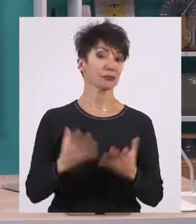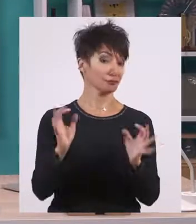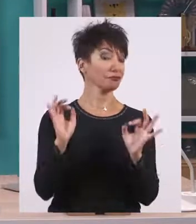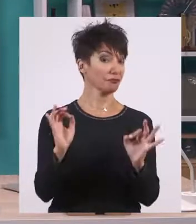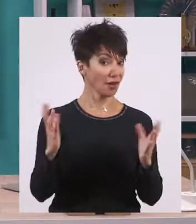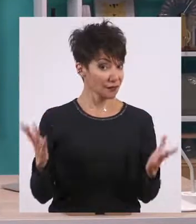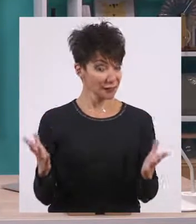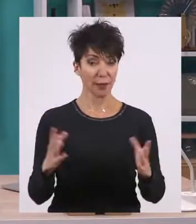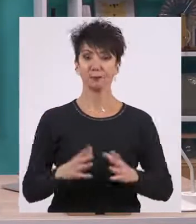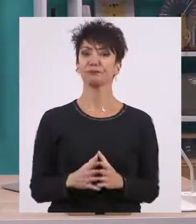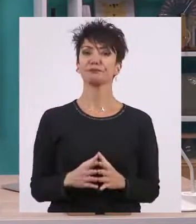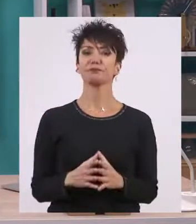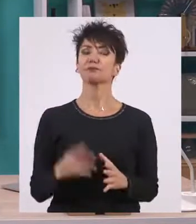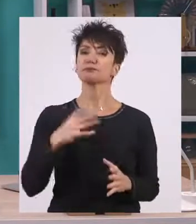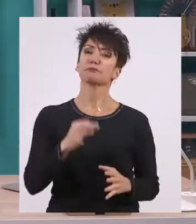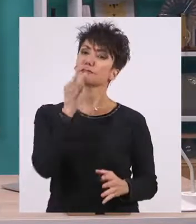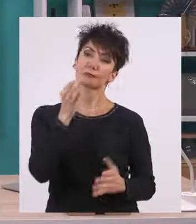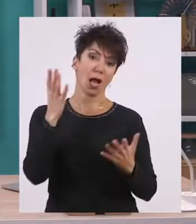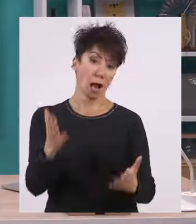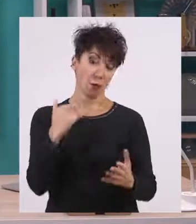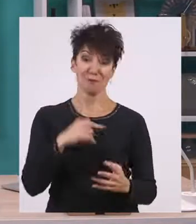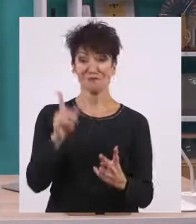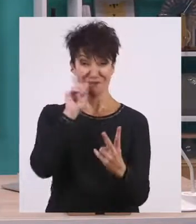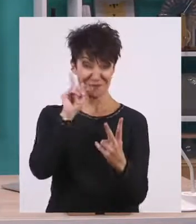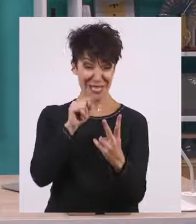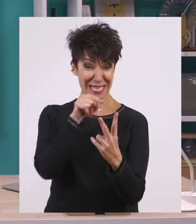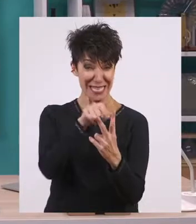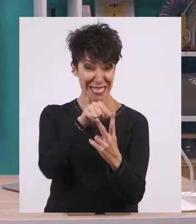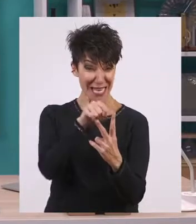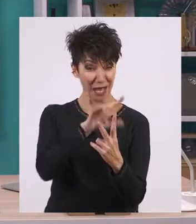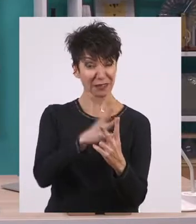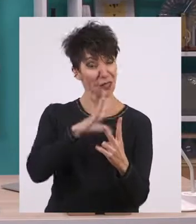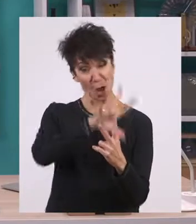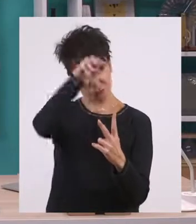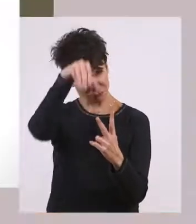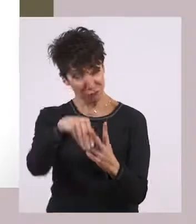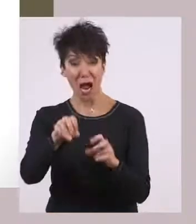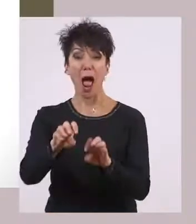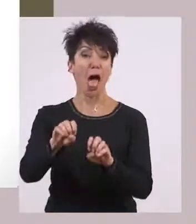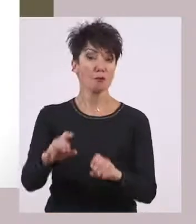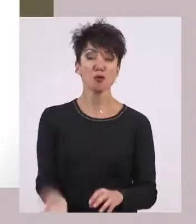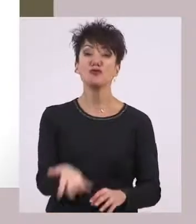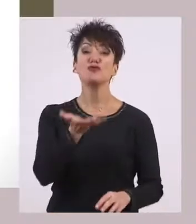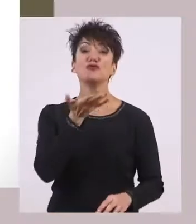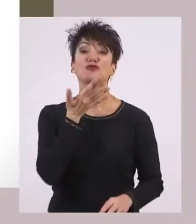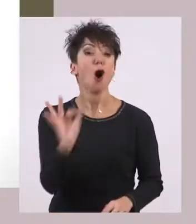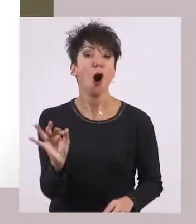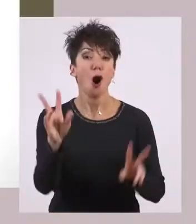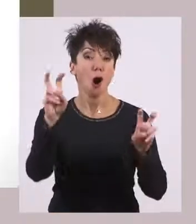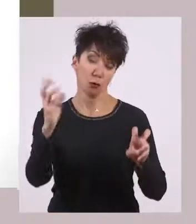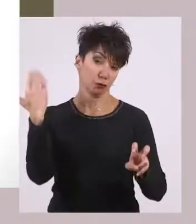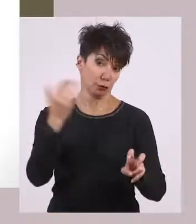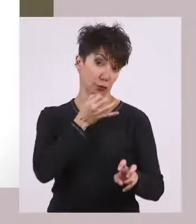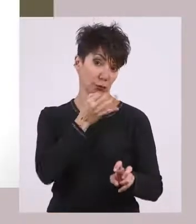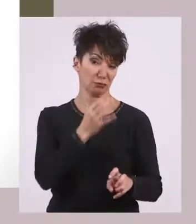Μάλιστα λέγανε ότι θα έπρεπε και οι γυναίκες να συμμετέχουν στην εκπαίδευση, γιατί μια δυνατή και